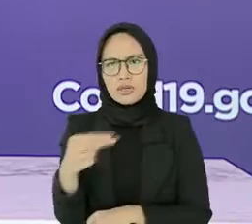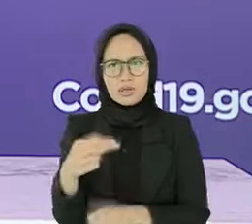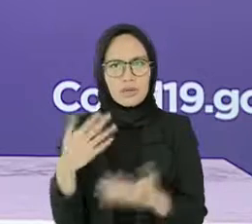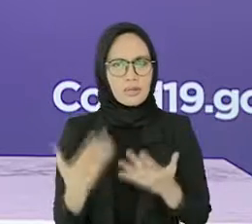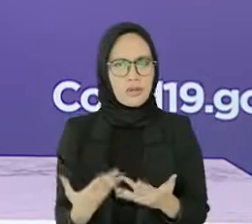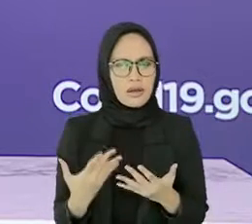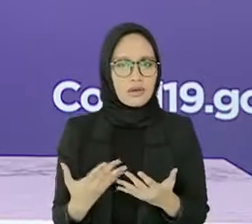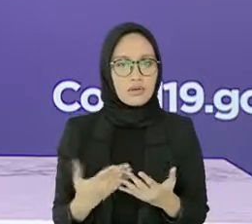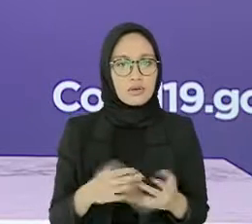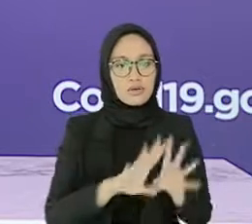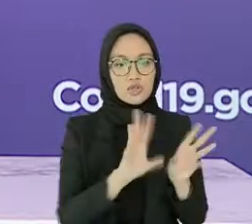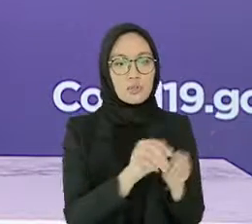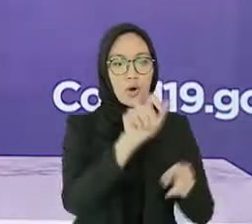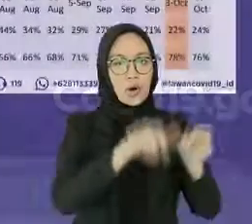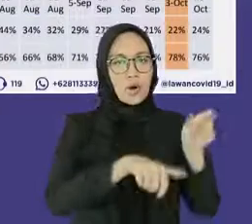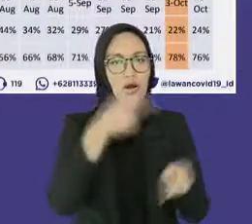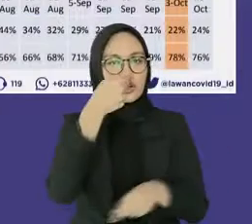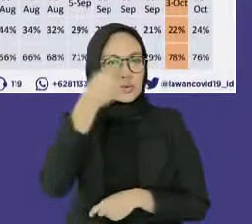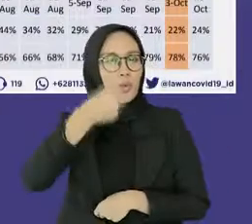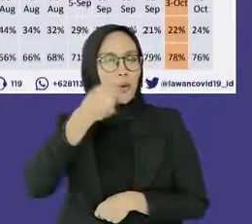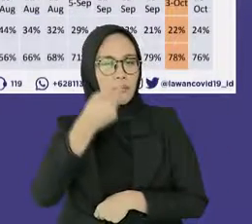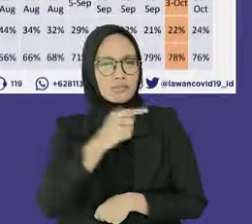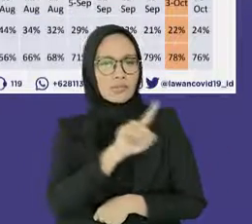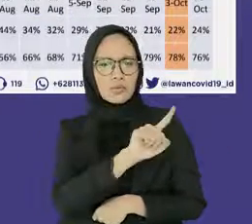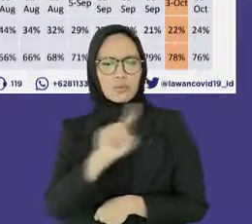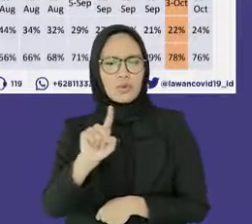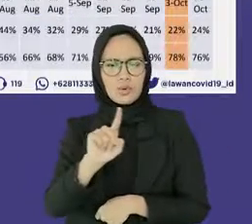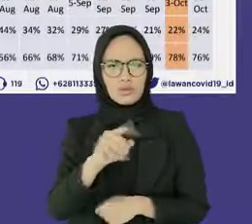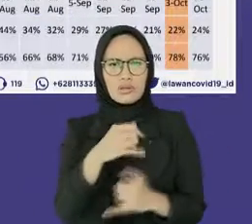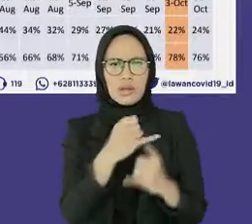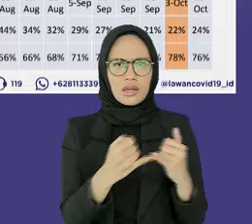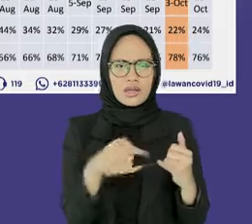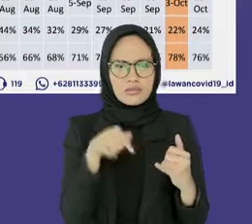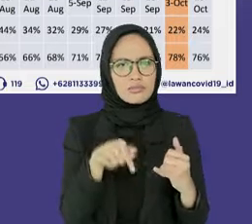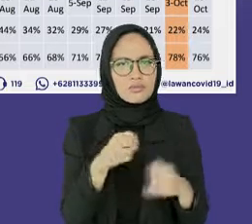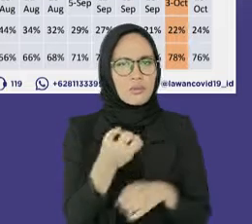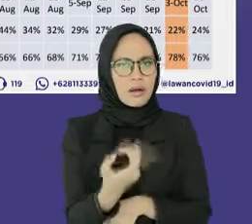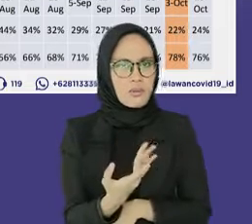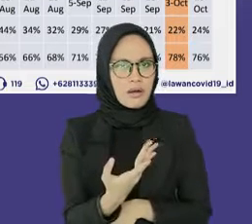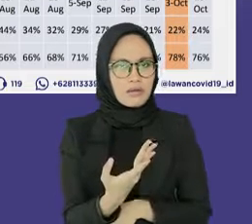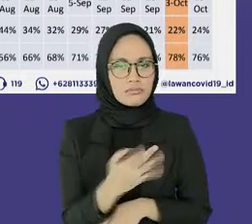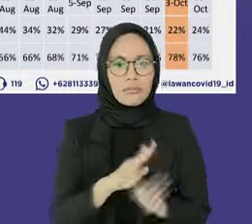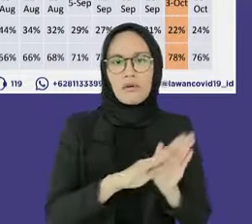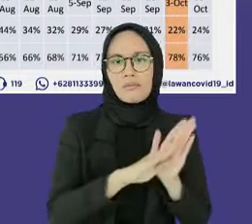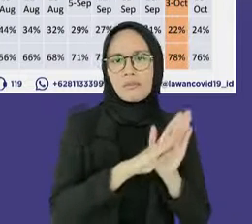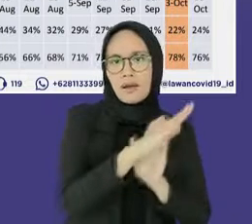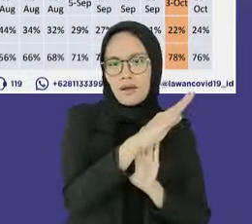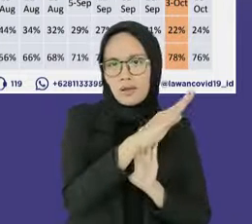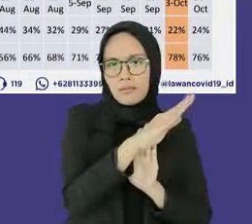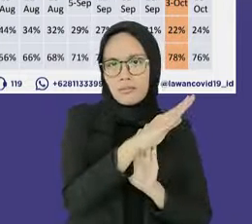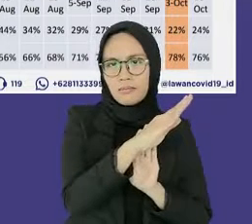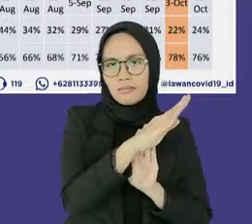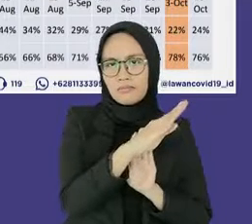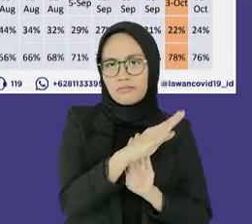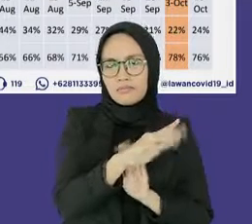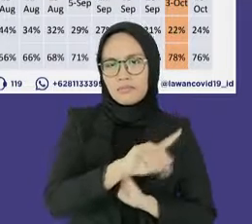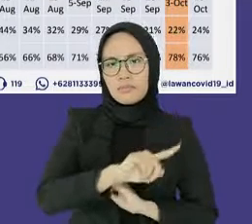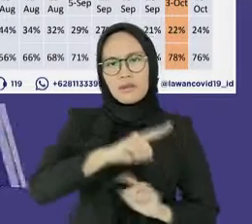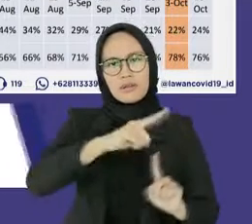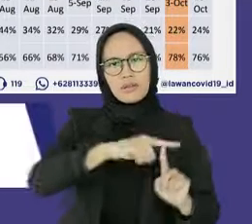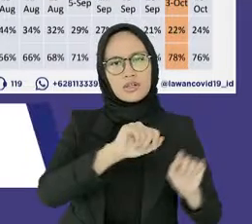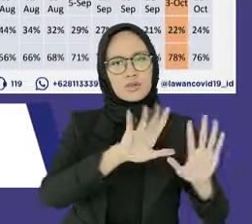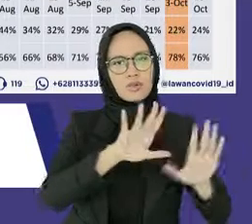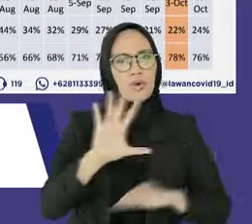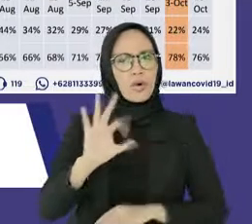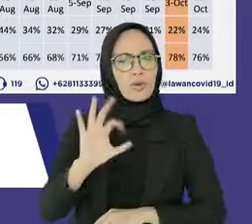Jumlah orang yang diperiksa per minggu beberapa minggu terakhir konsisten menunjukkan peningkatan. Pertanggal 10